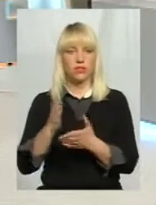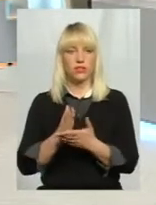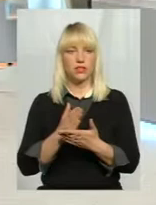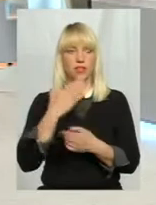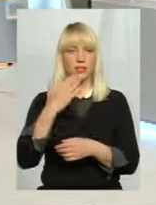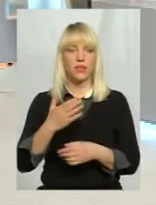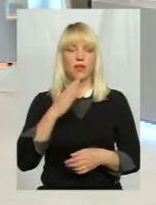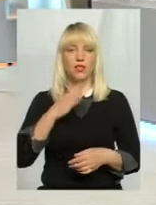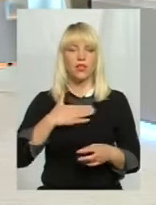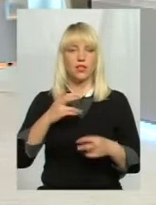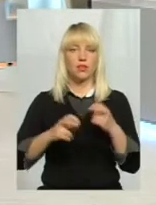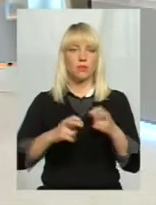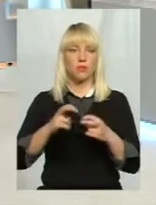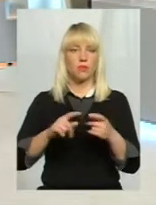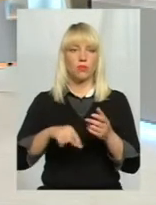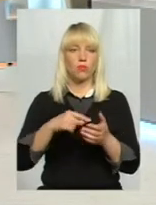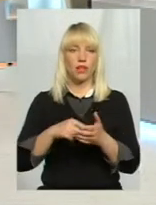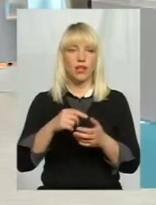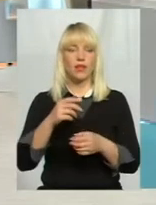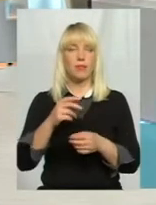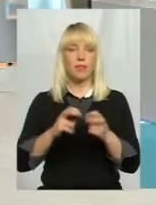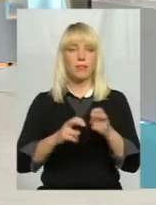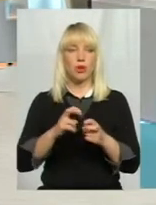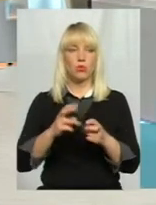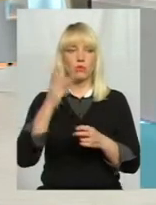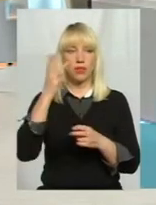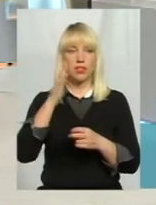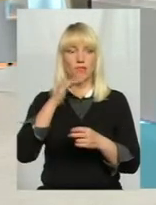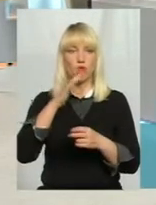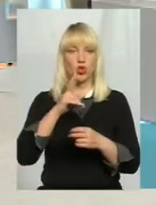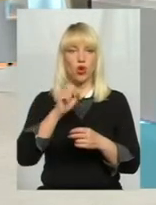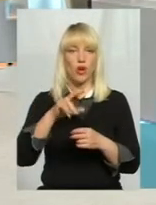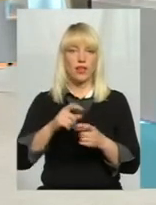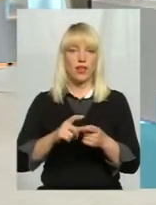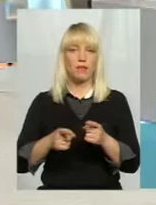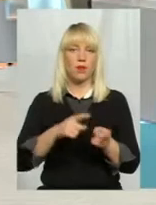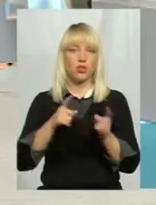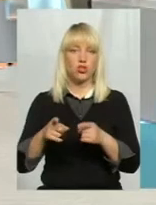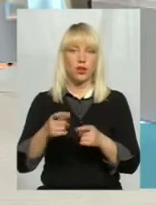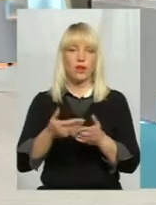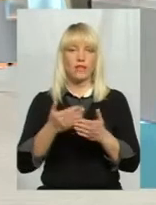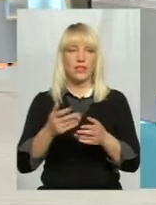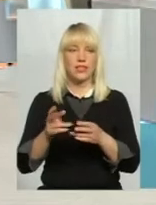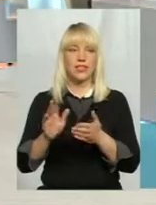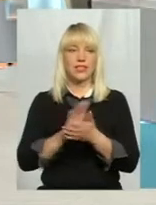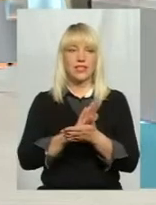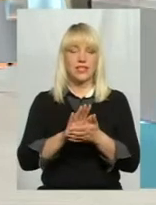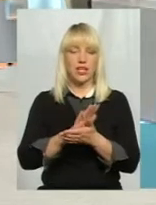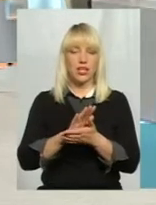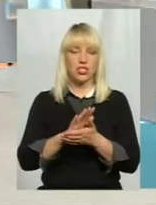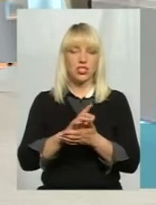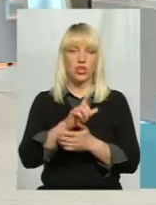Наше підприємство, комунальне підприємство Хмельницького водоканал перейшло від знезараження питної води на використання гіпохлориду